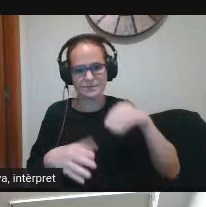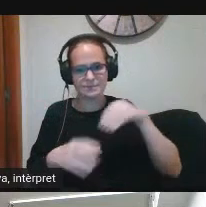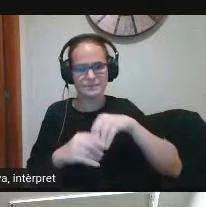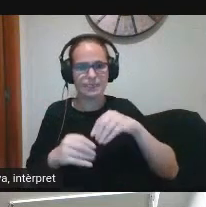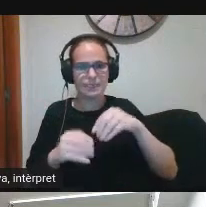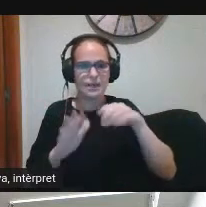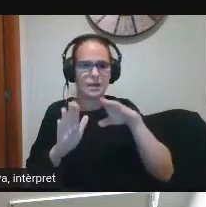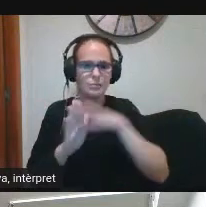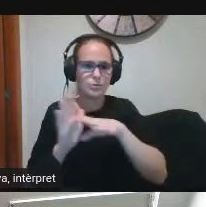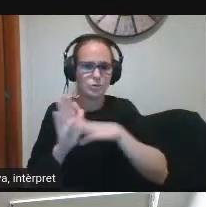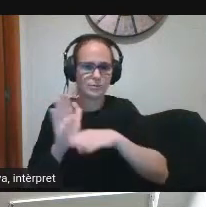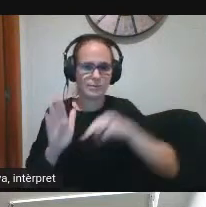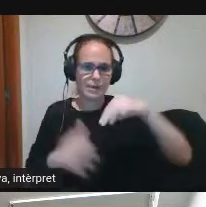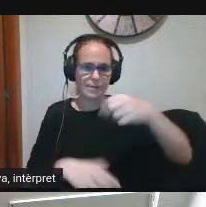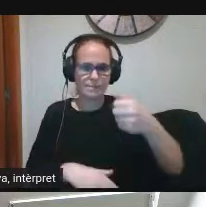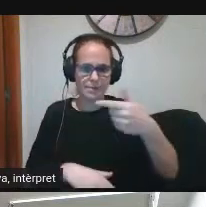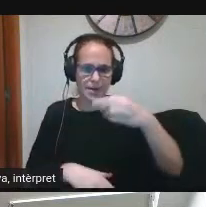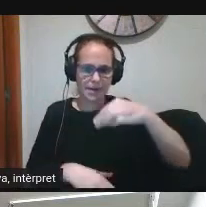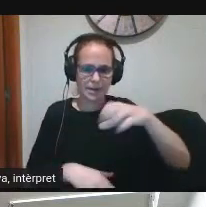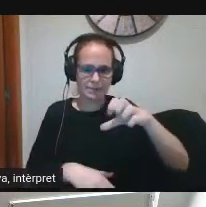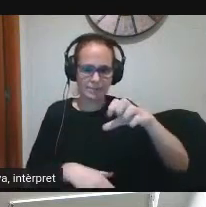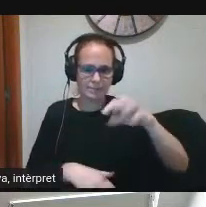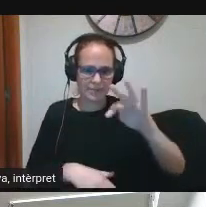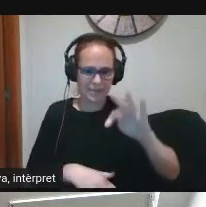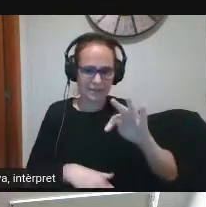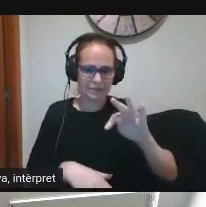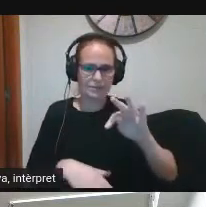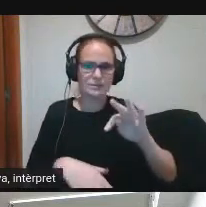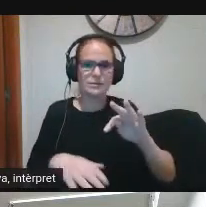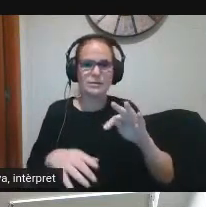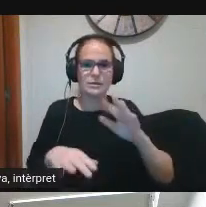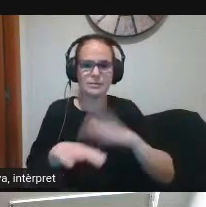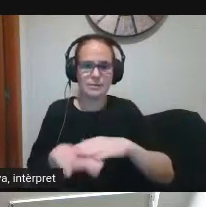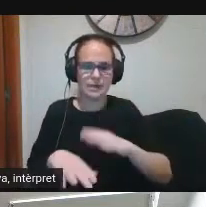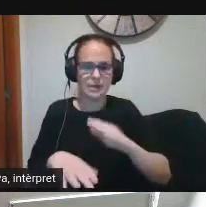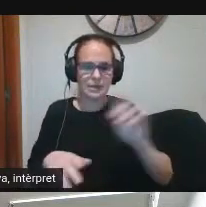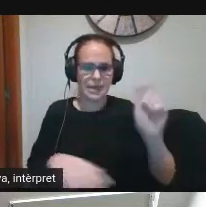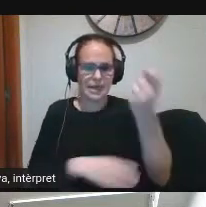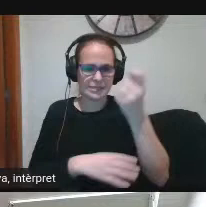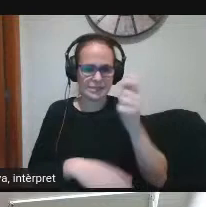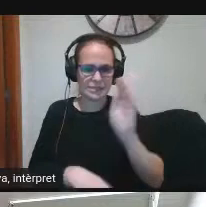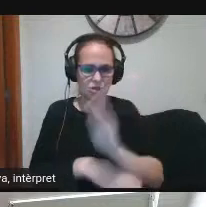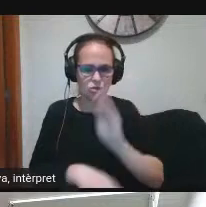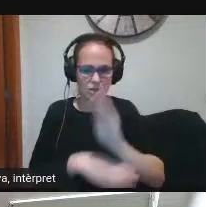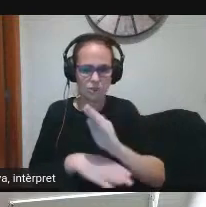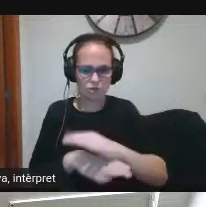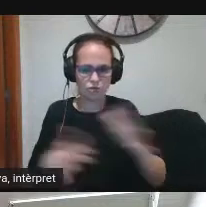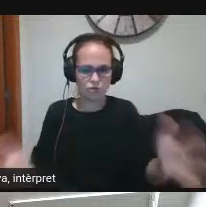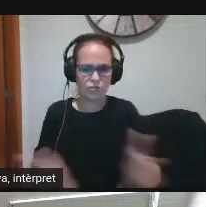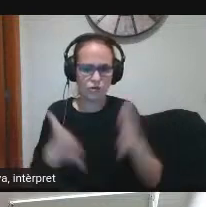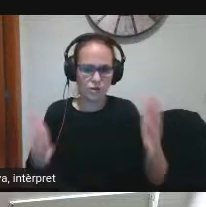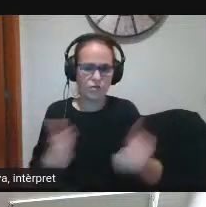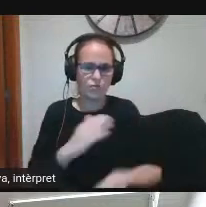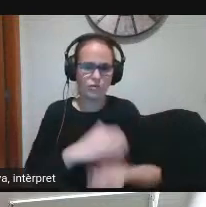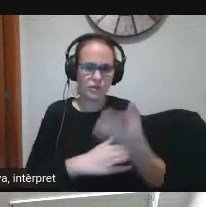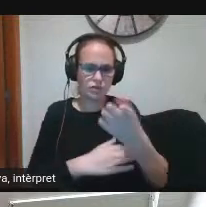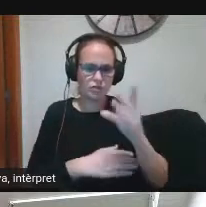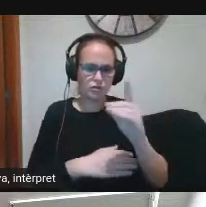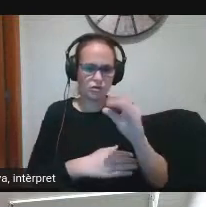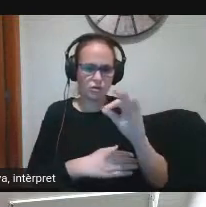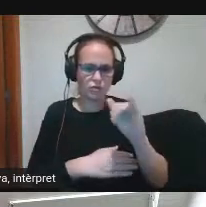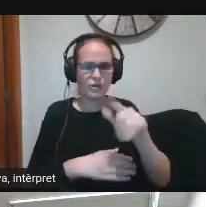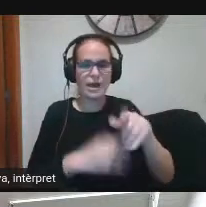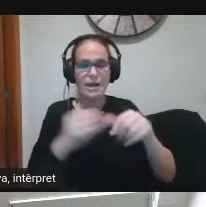Magnet Magnet Aliances per l'èxit educatiu impulsat per la Fundació Bofill i a partir d'aquí ja ve la revolució